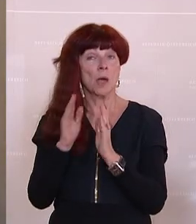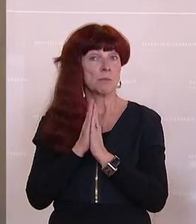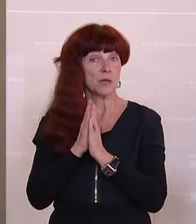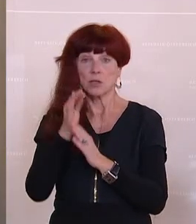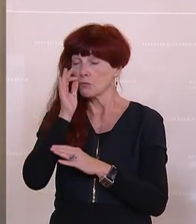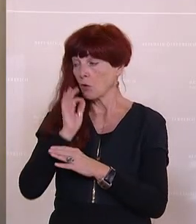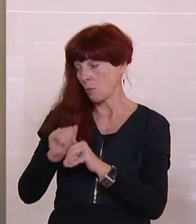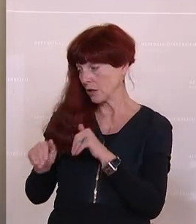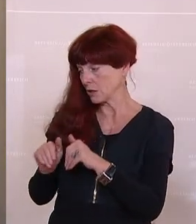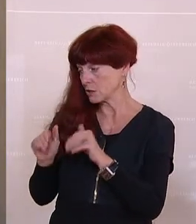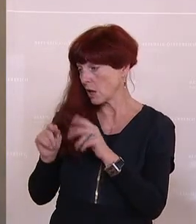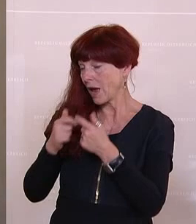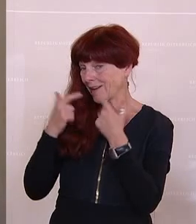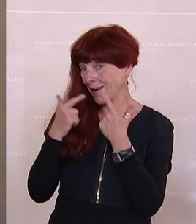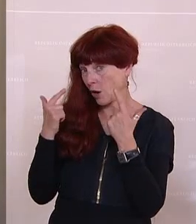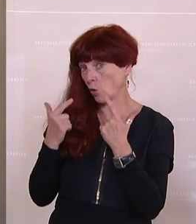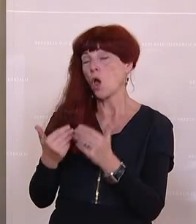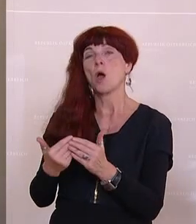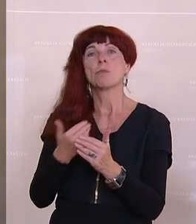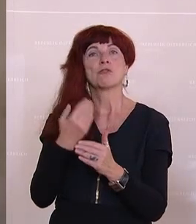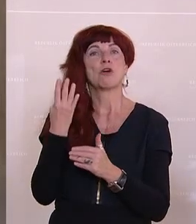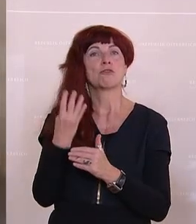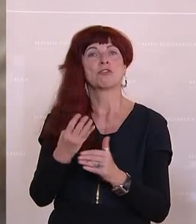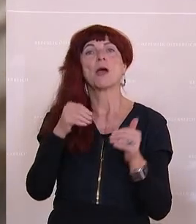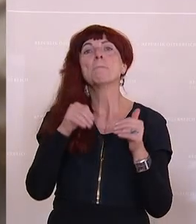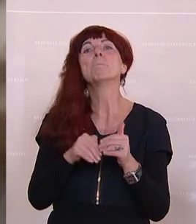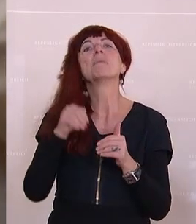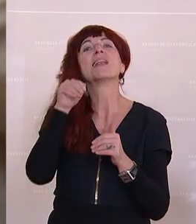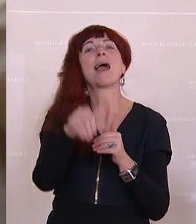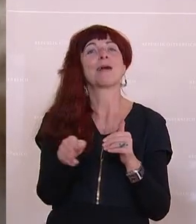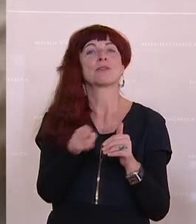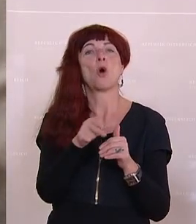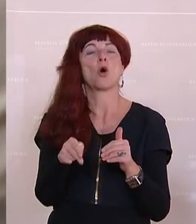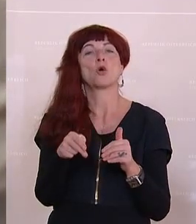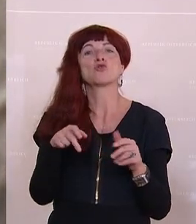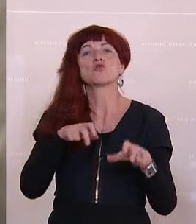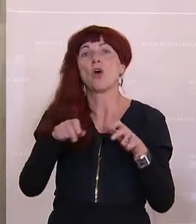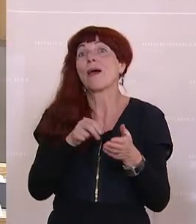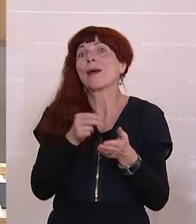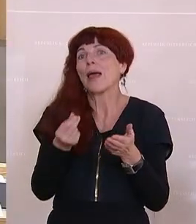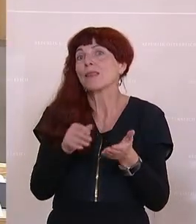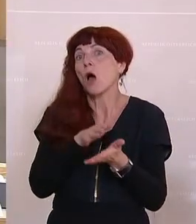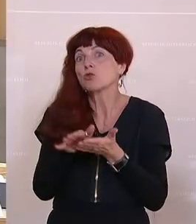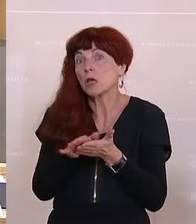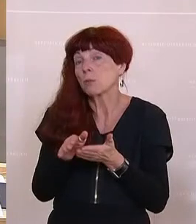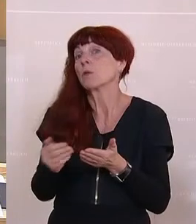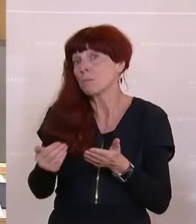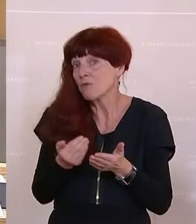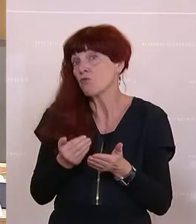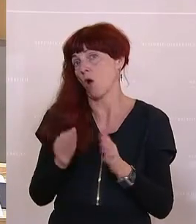Klarstellung, bevor wir 4 Milliarden Euro Steuergeld verwenden. Danke. Applaus